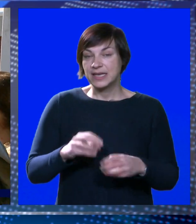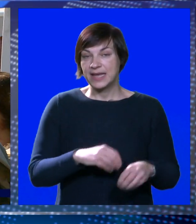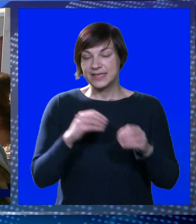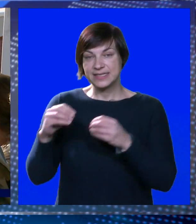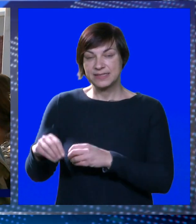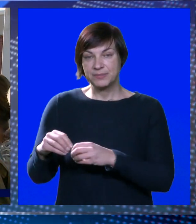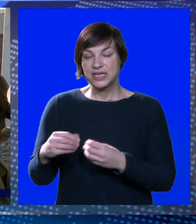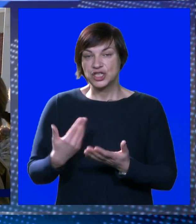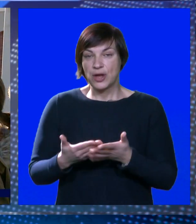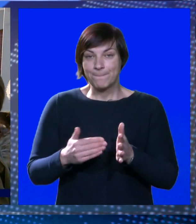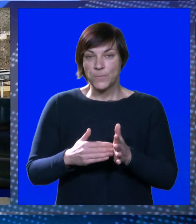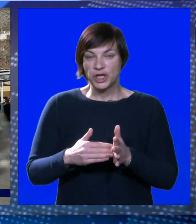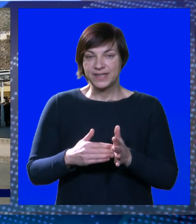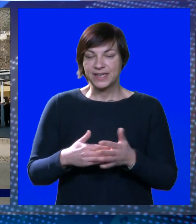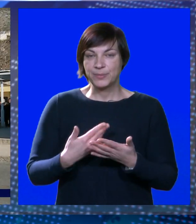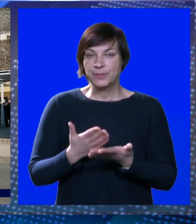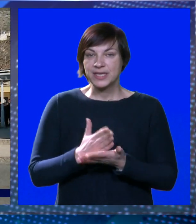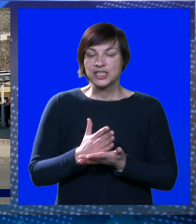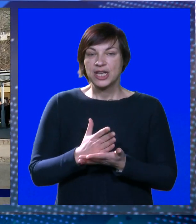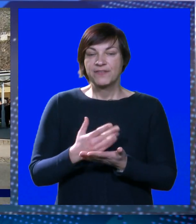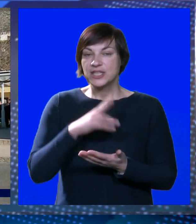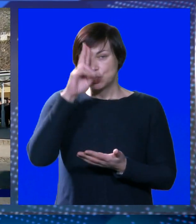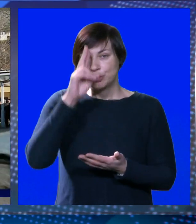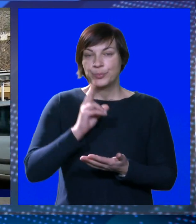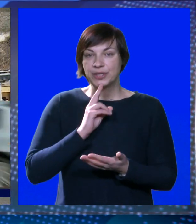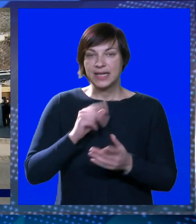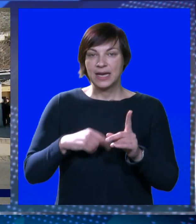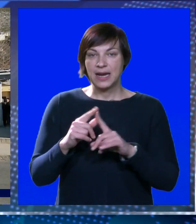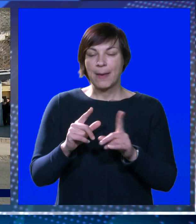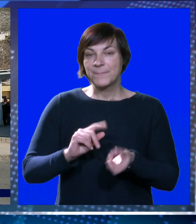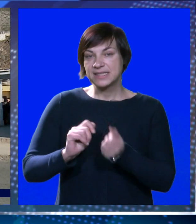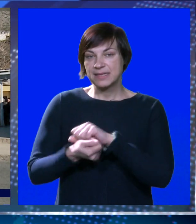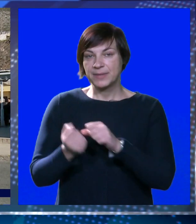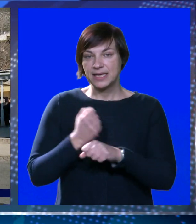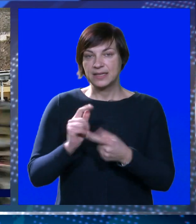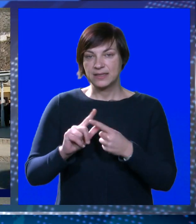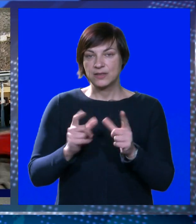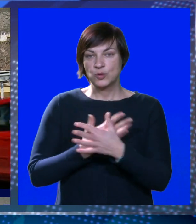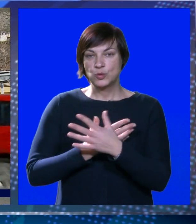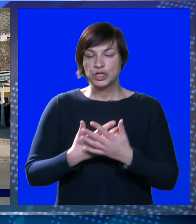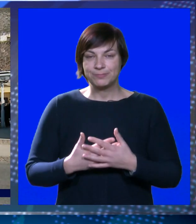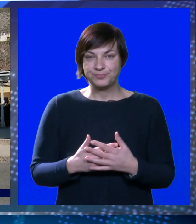neizmještanje, place je neizbježno, pa će već od sljedećeg ponedjeljka lapad zamijeniti gruž.